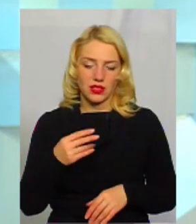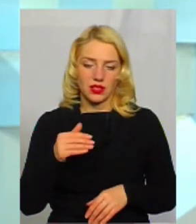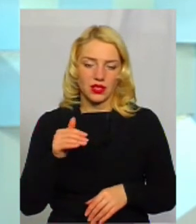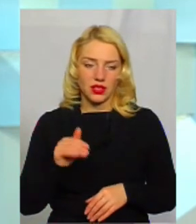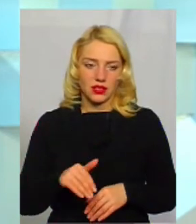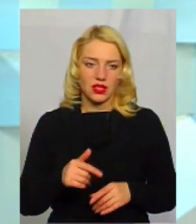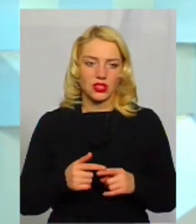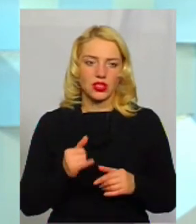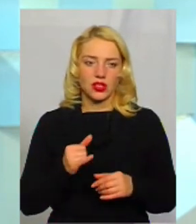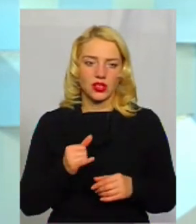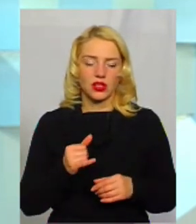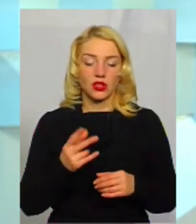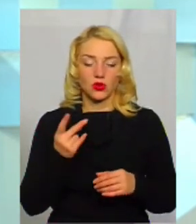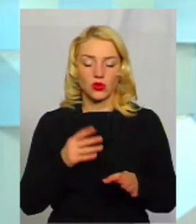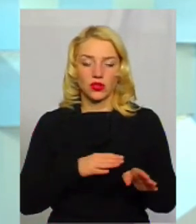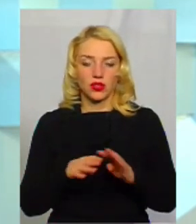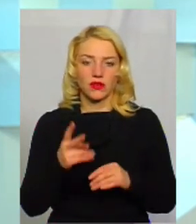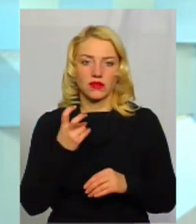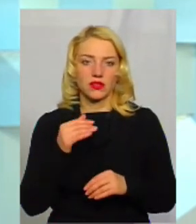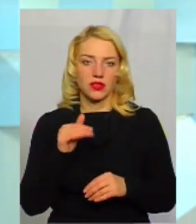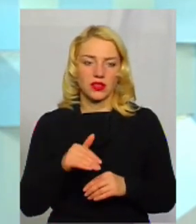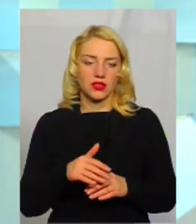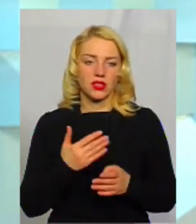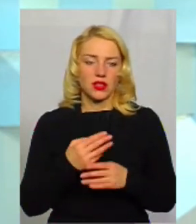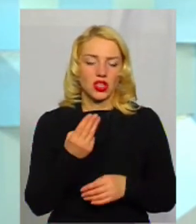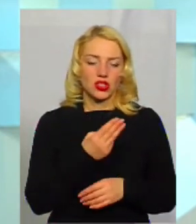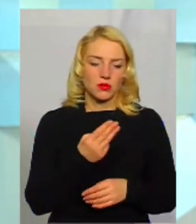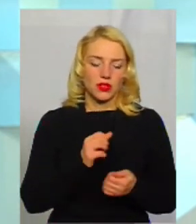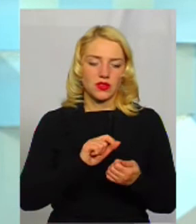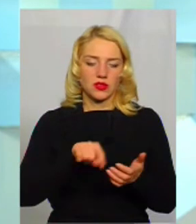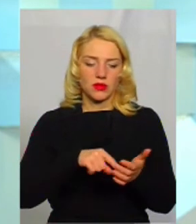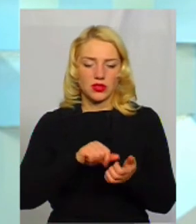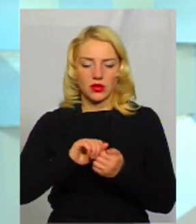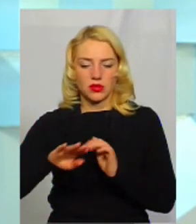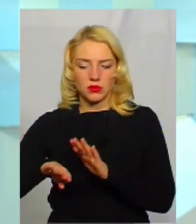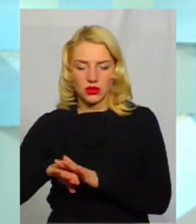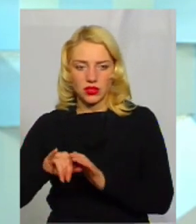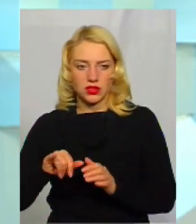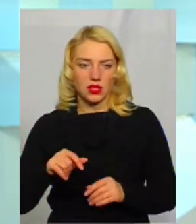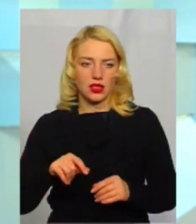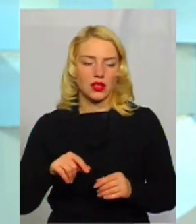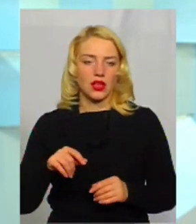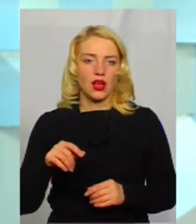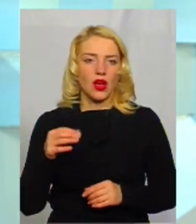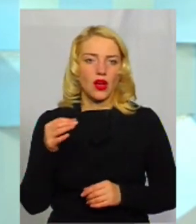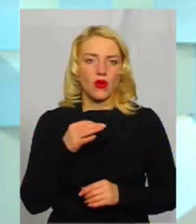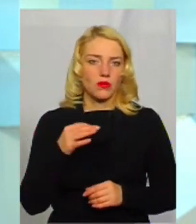200 тисяч населення. Визначені Щепетівка, місто Кам'янець-Подійський, місто Хмельницька міська лікарня.